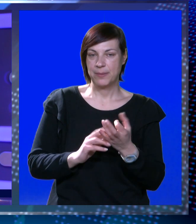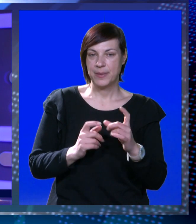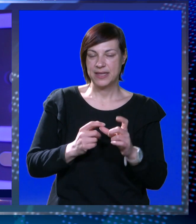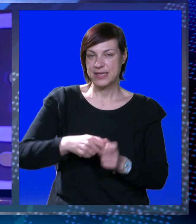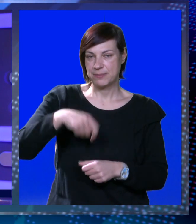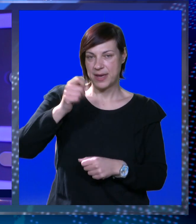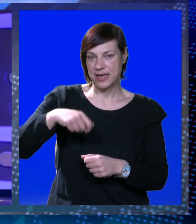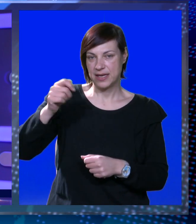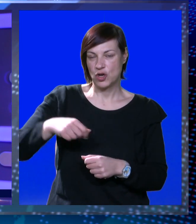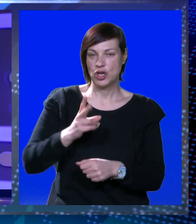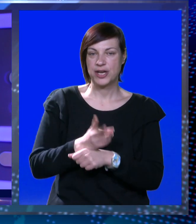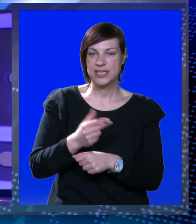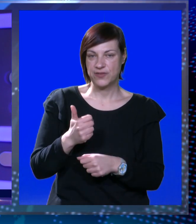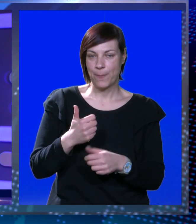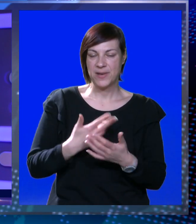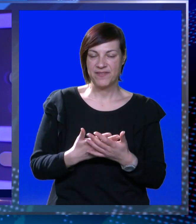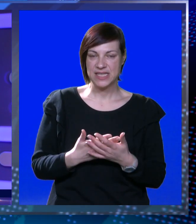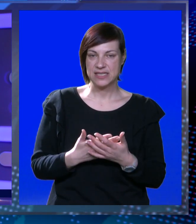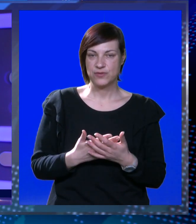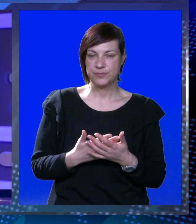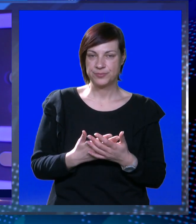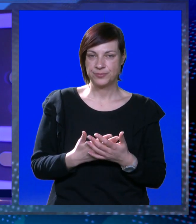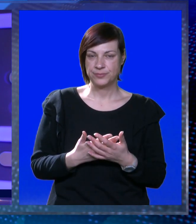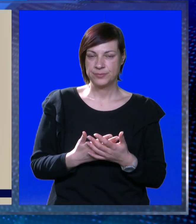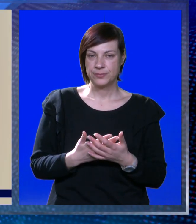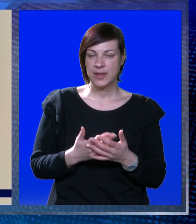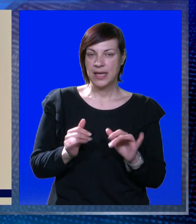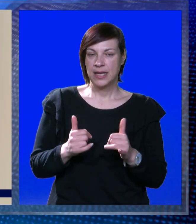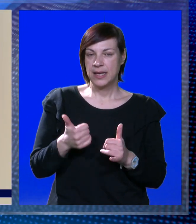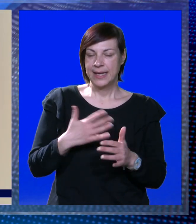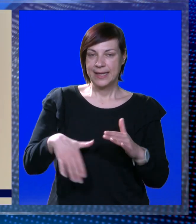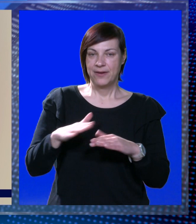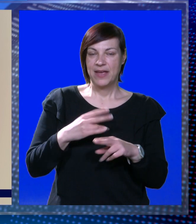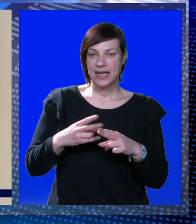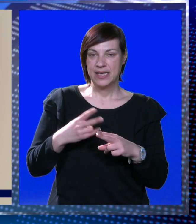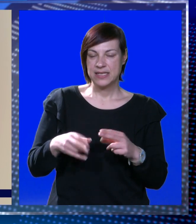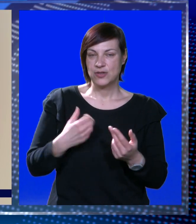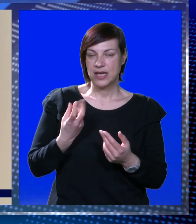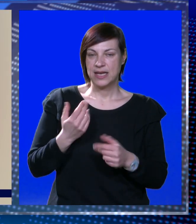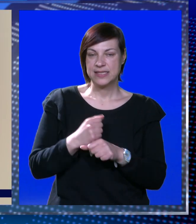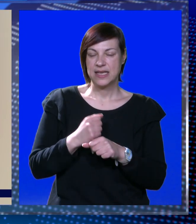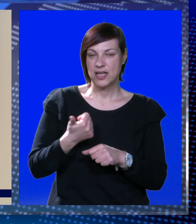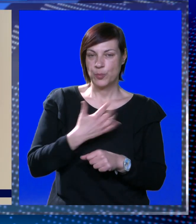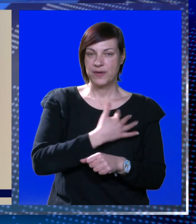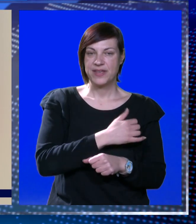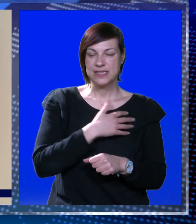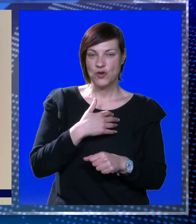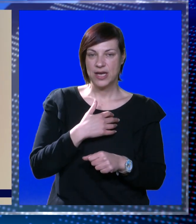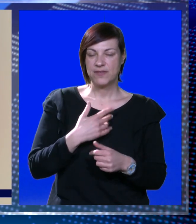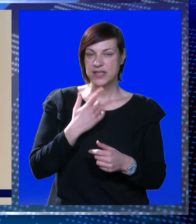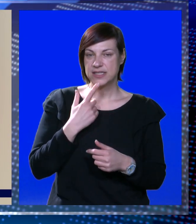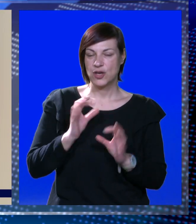Libertas Marin Color na državnom prvenstvu. Naravno, jedan veliki rezultat, pogotovo kad se radi o prvenstvu